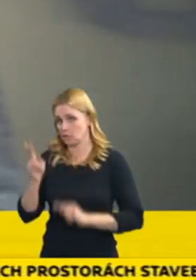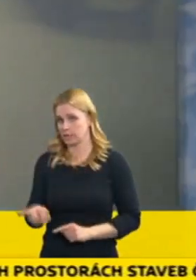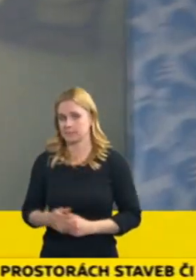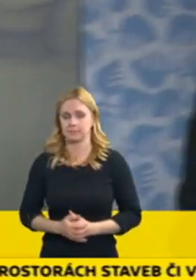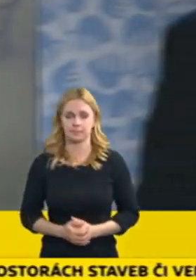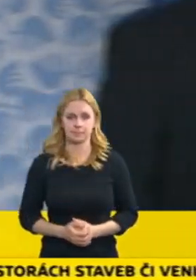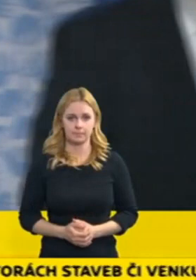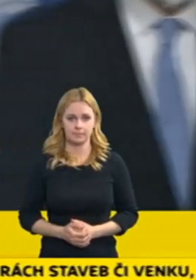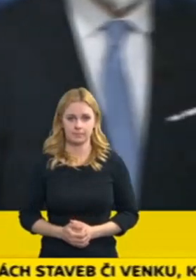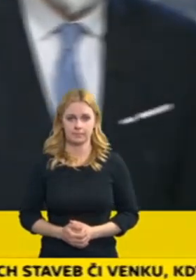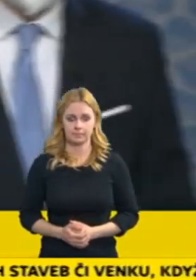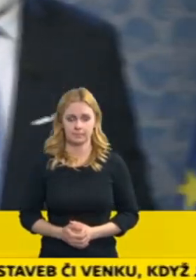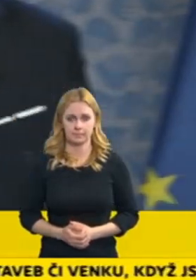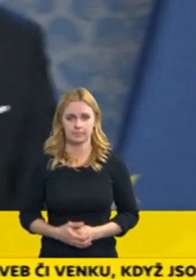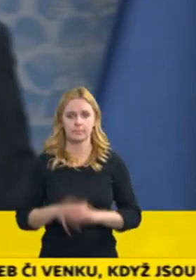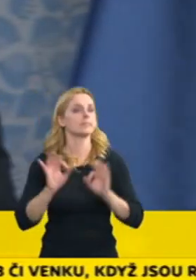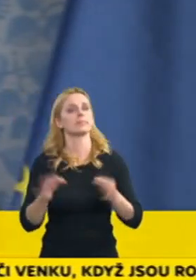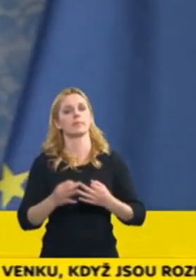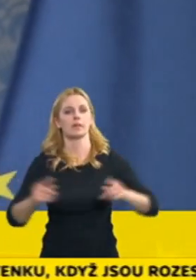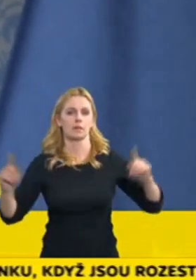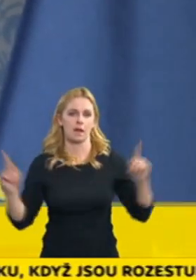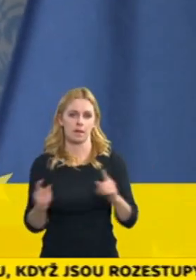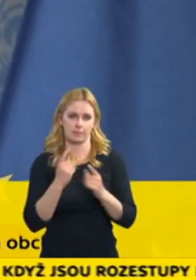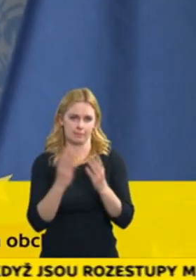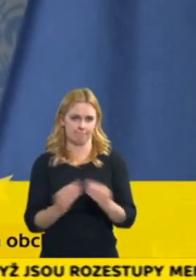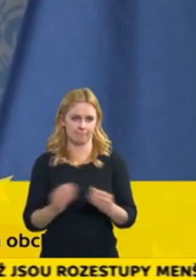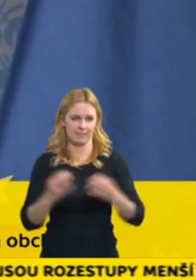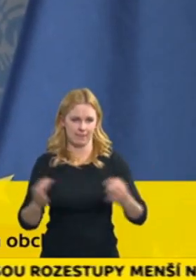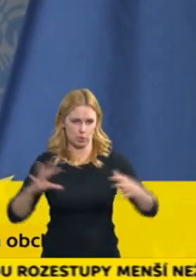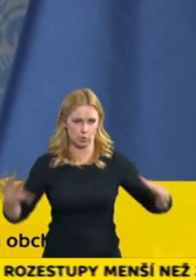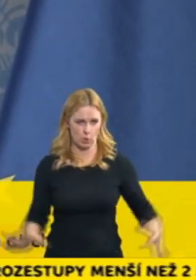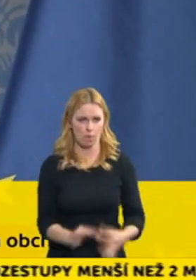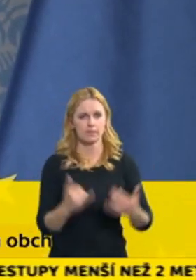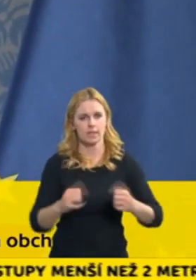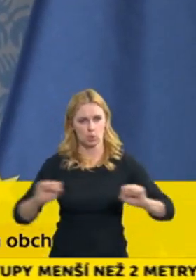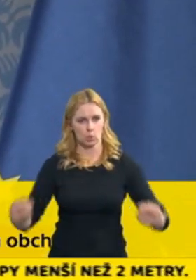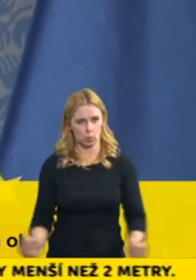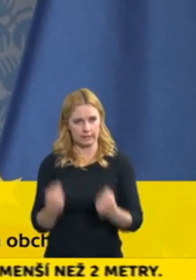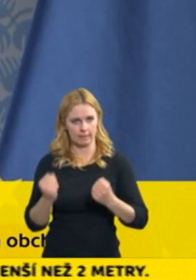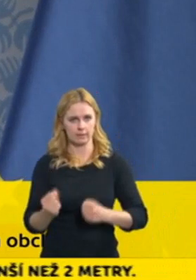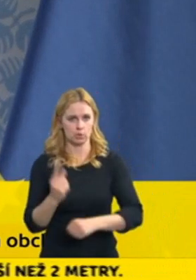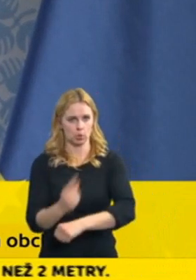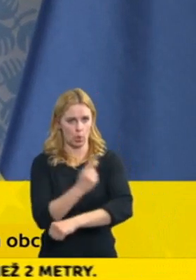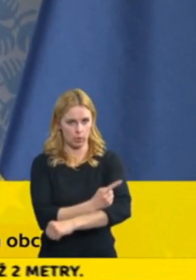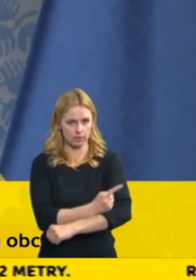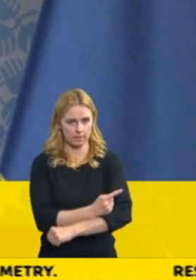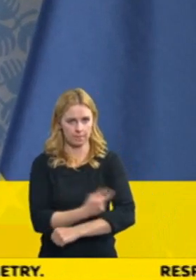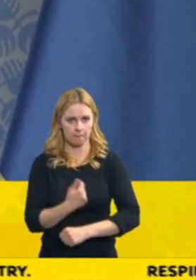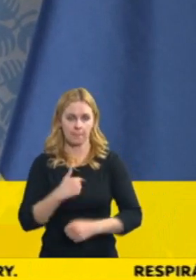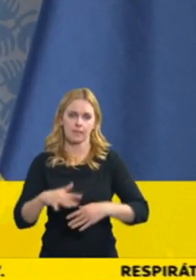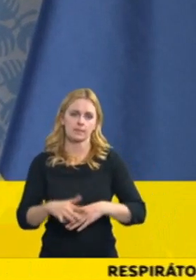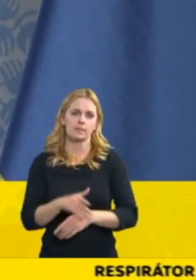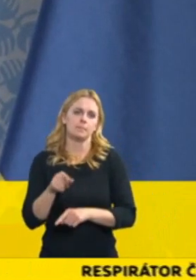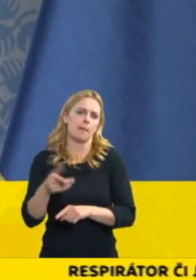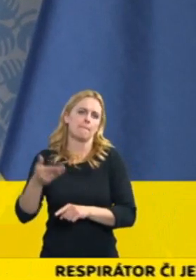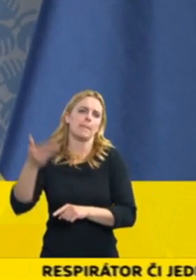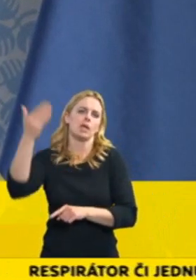krátce k ústavnímu soudu. Je faktem, že to vnímáme jako stav minulý, zjednodušeně